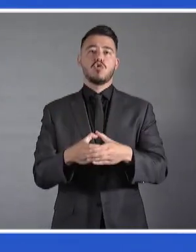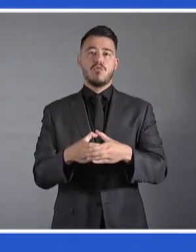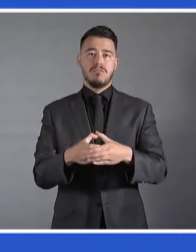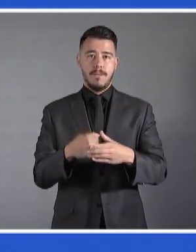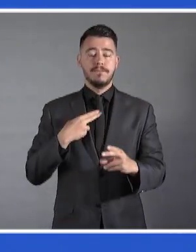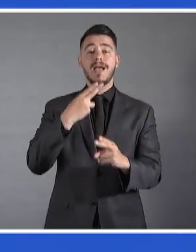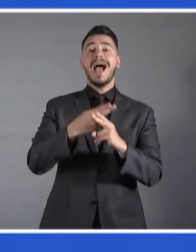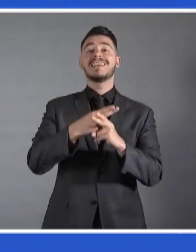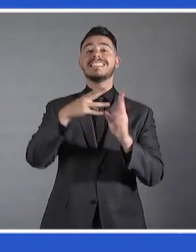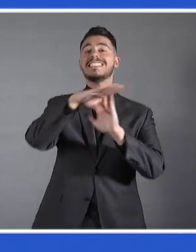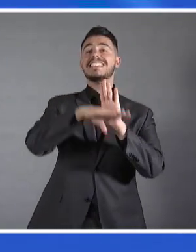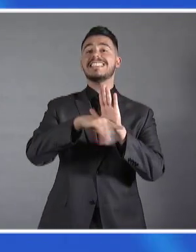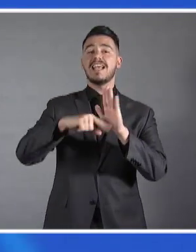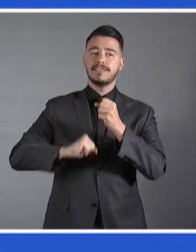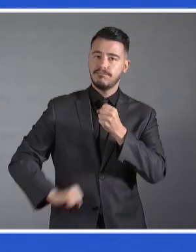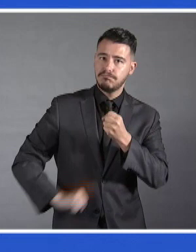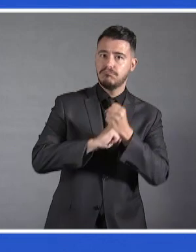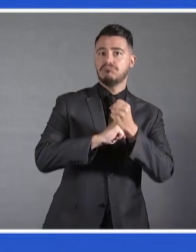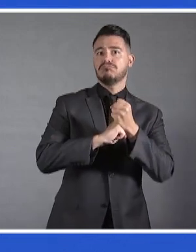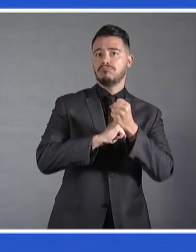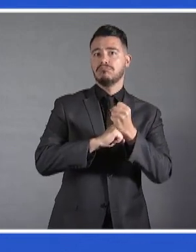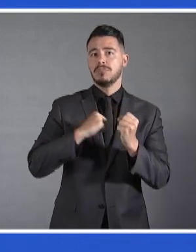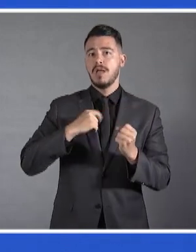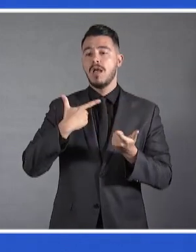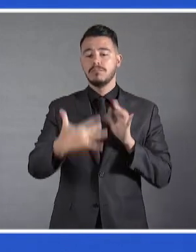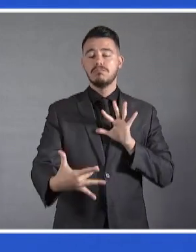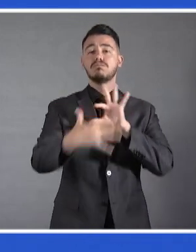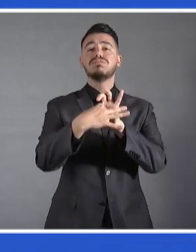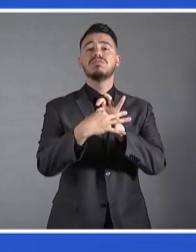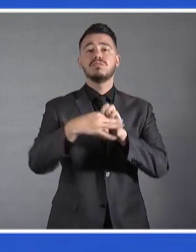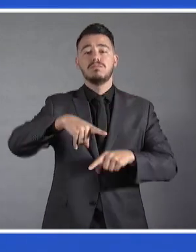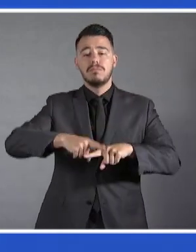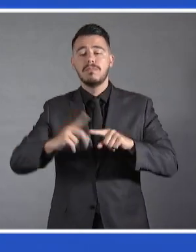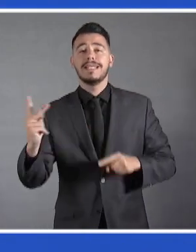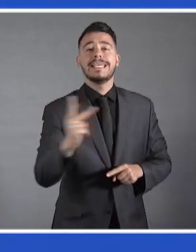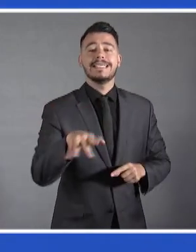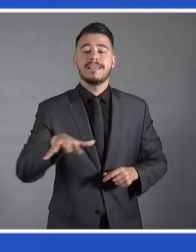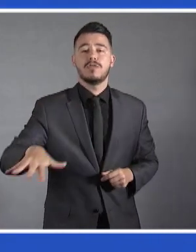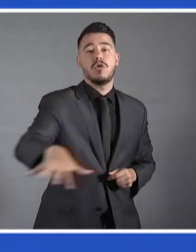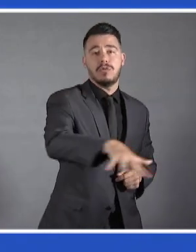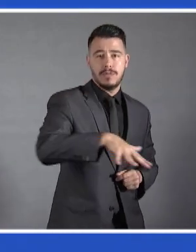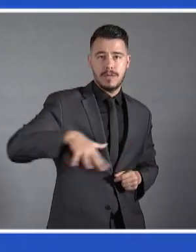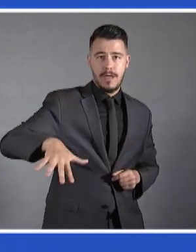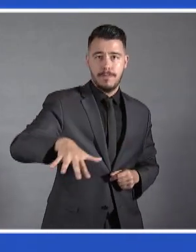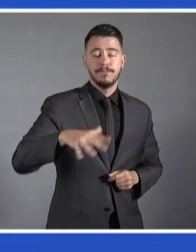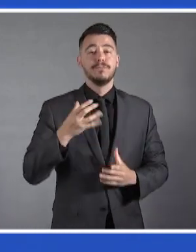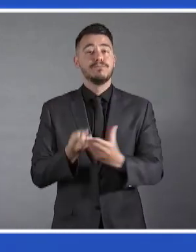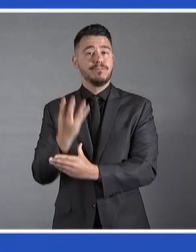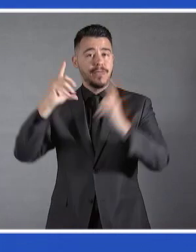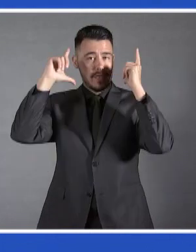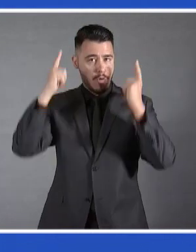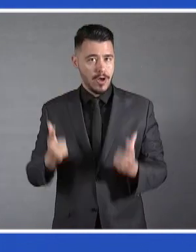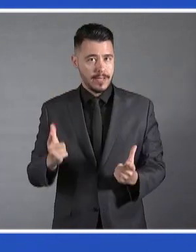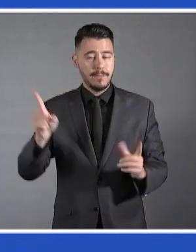μας και τη βαθύτερη σύνδεσή μας με την ελληνική κοινωνία. Νέα Δημοκρατία και ο Πρωθυπουργός